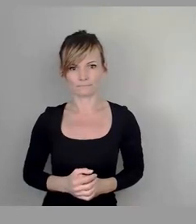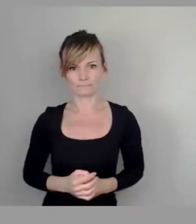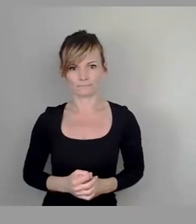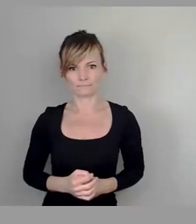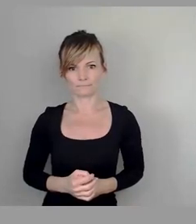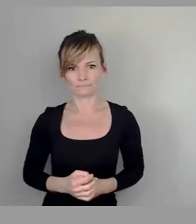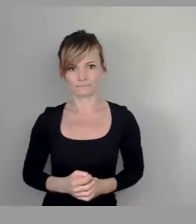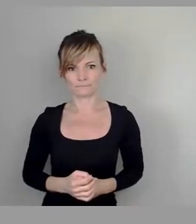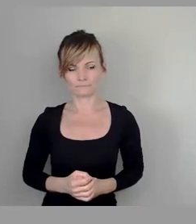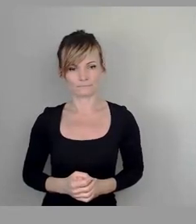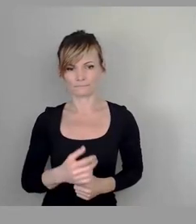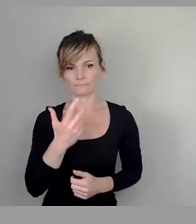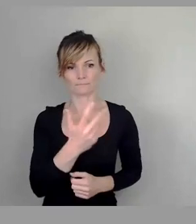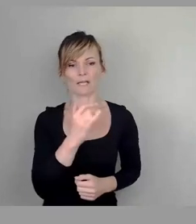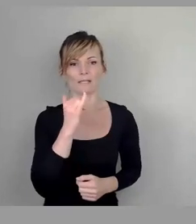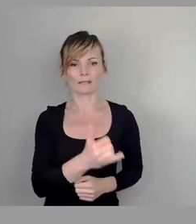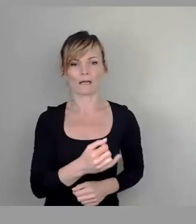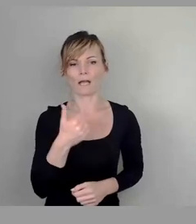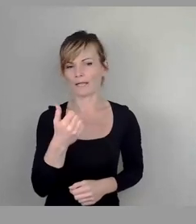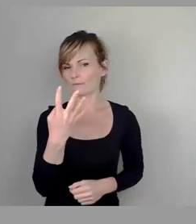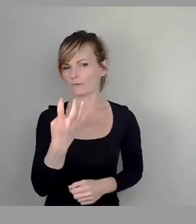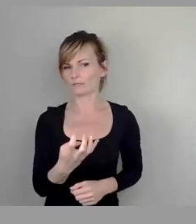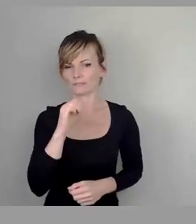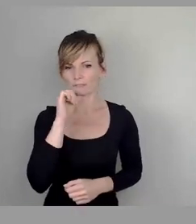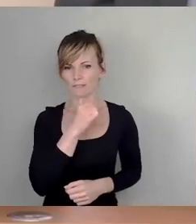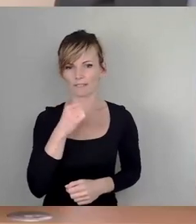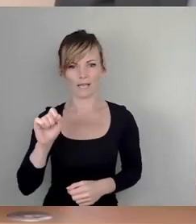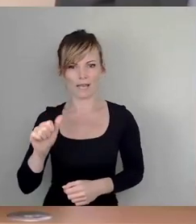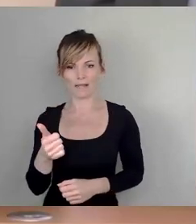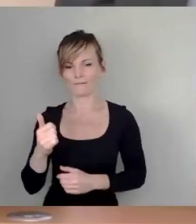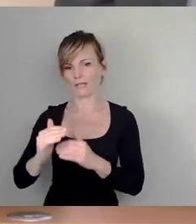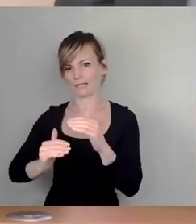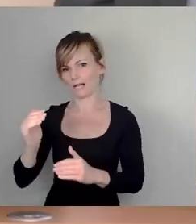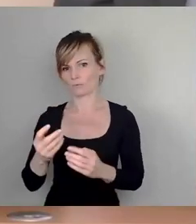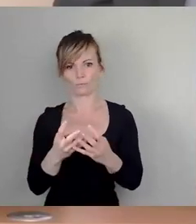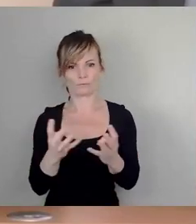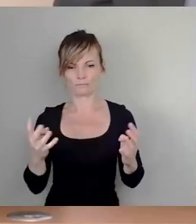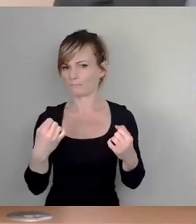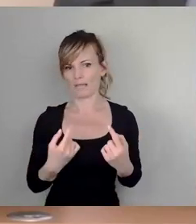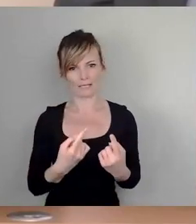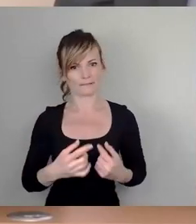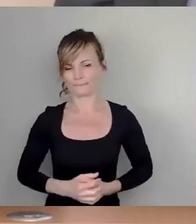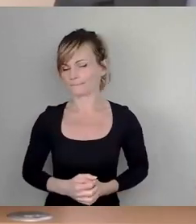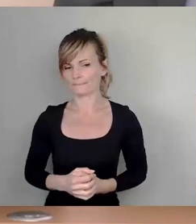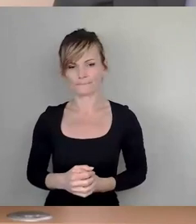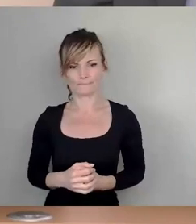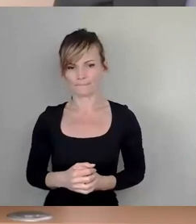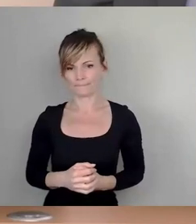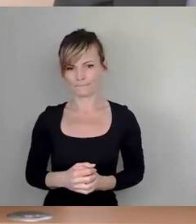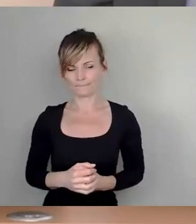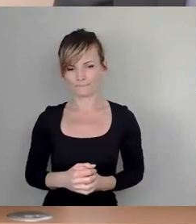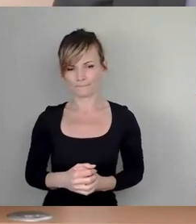3, ja, 41, nein, 11 Enthaltungen, hat auch keine Mehrheit bekommen. Und jetzt kommen wir zu dem